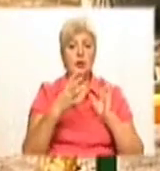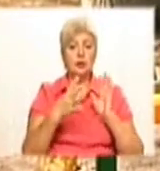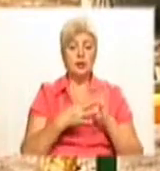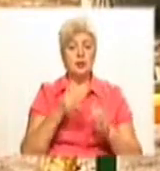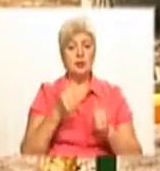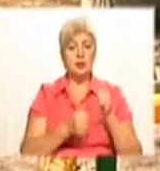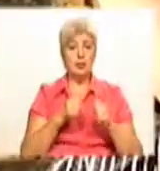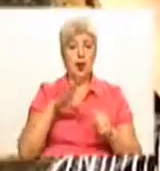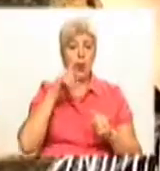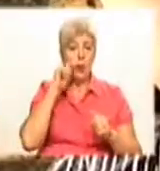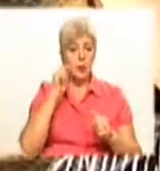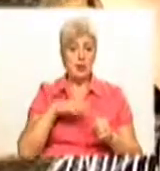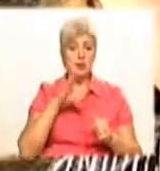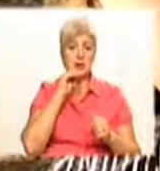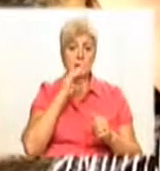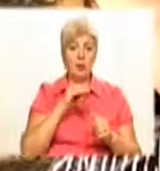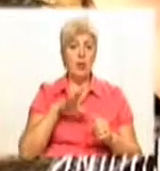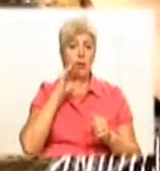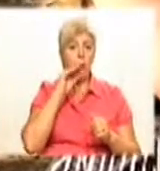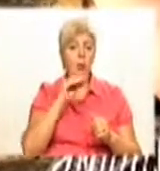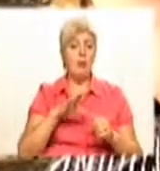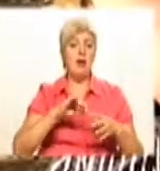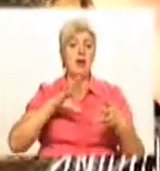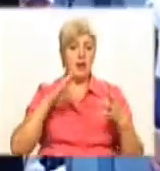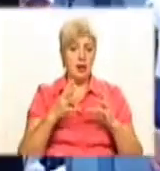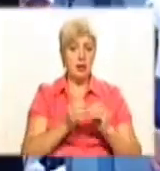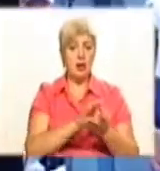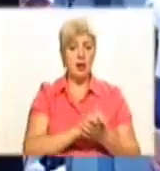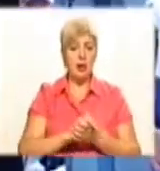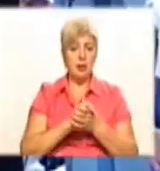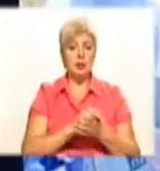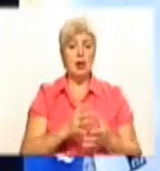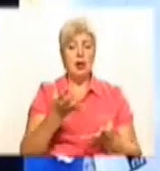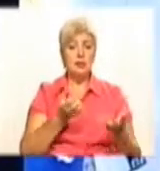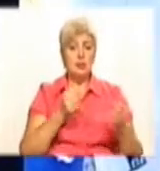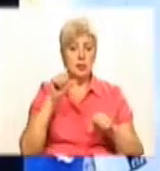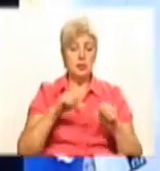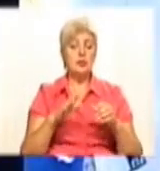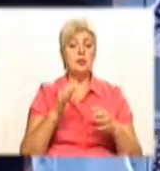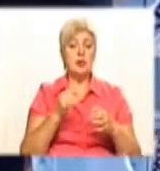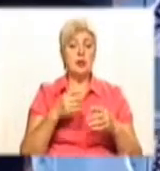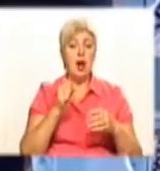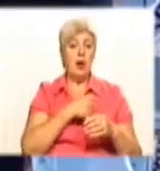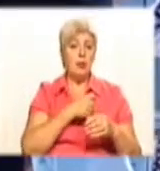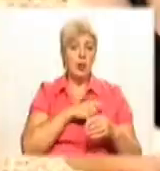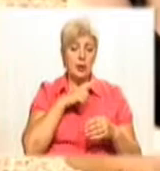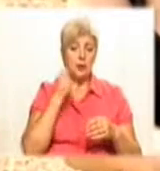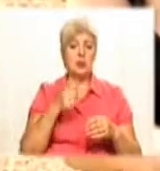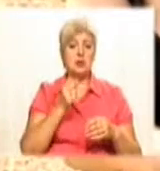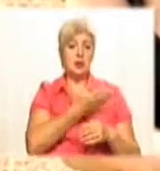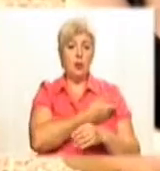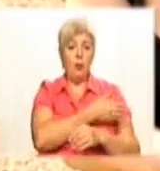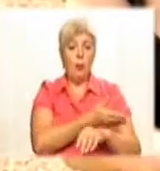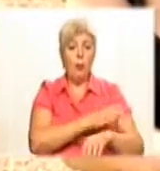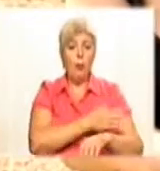конкурсі «Українська мова – мова єднання» взяли участь не лише поети та письменники України, а й представники Білорусі, Польщі, Канади,